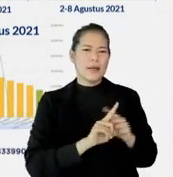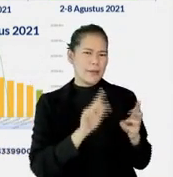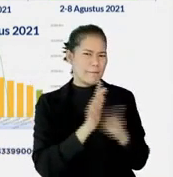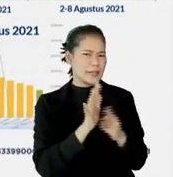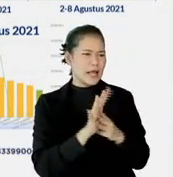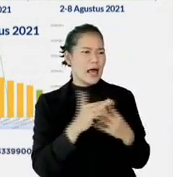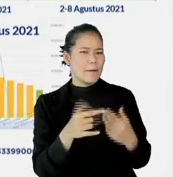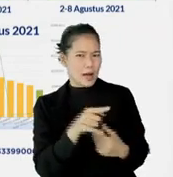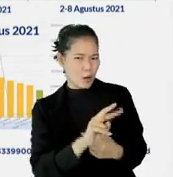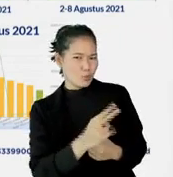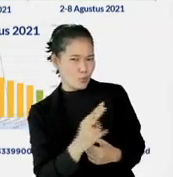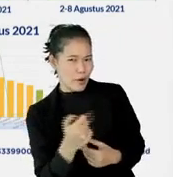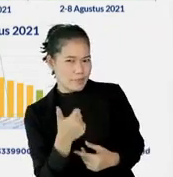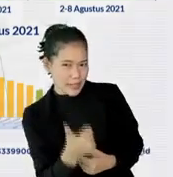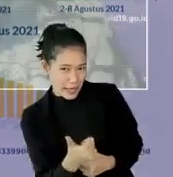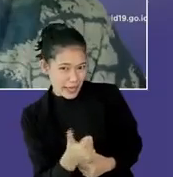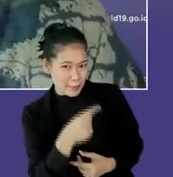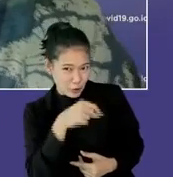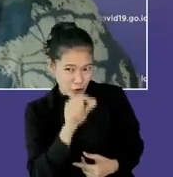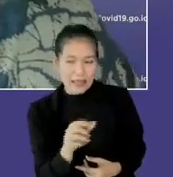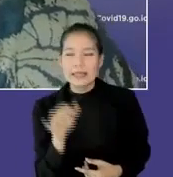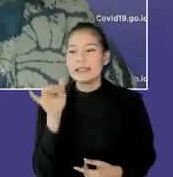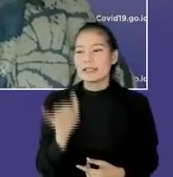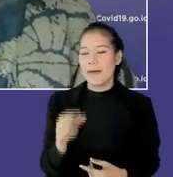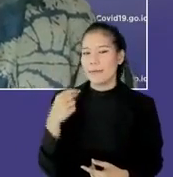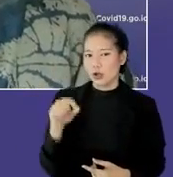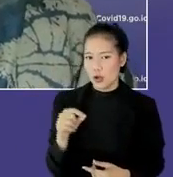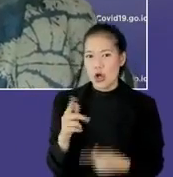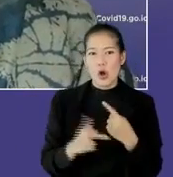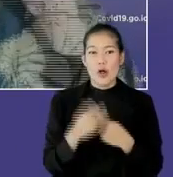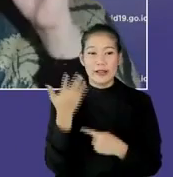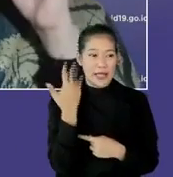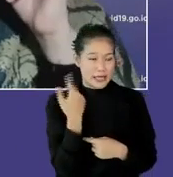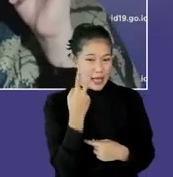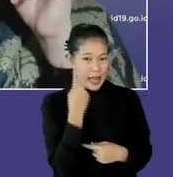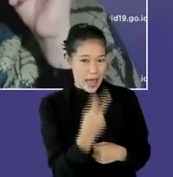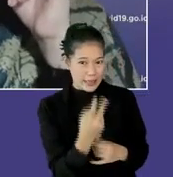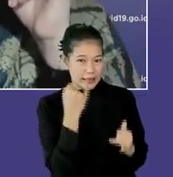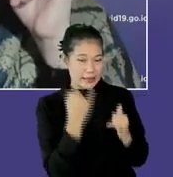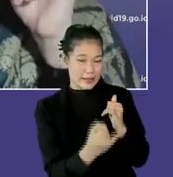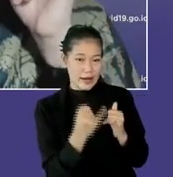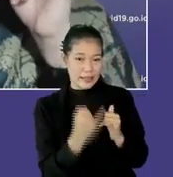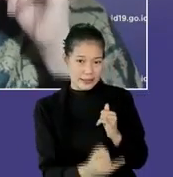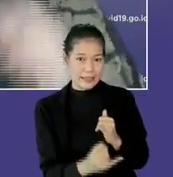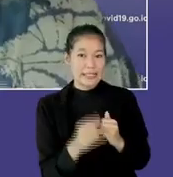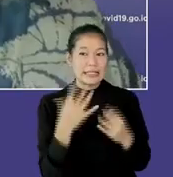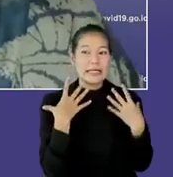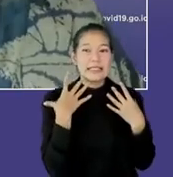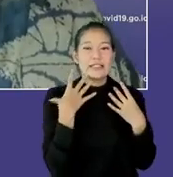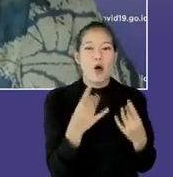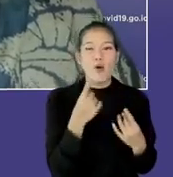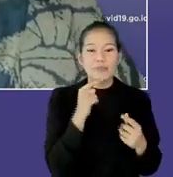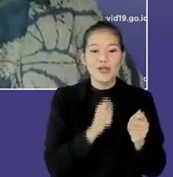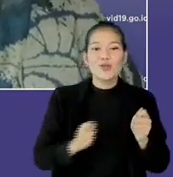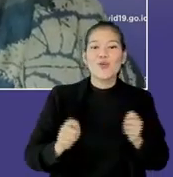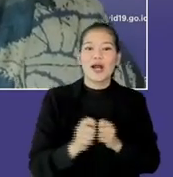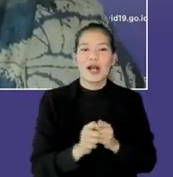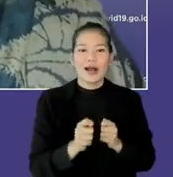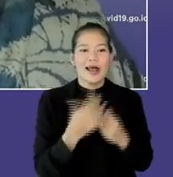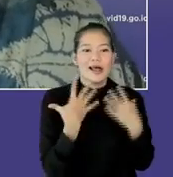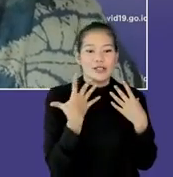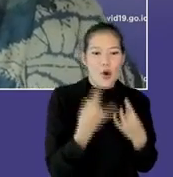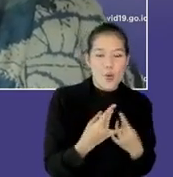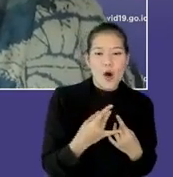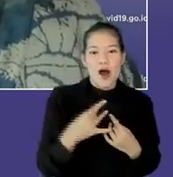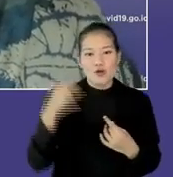shifting ya, Dr. Dewi ya, maksudnya kalau dilihat kan, tadi kita bisa lihat yang terakhir itu, Jawanya jadi ketuker nih sama Sumatera.